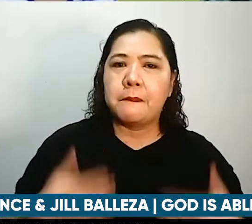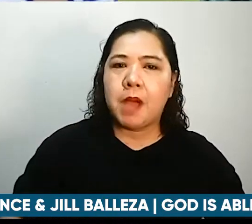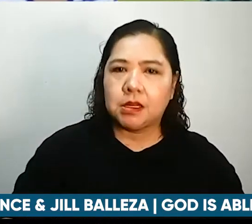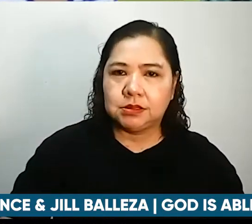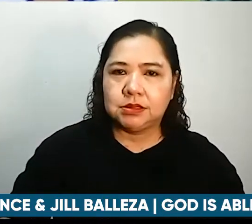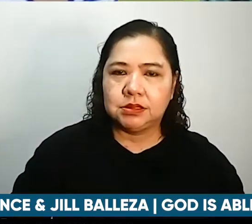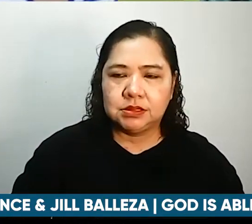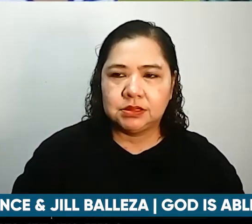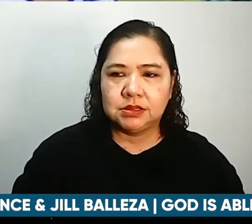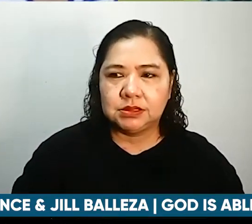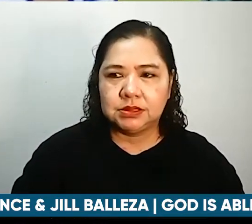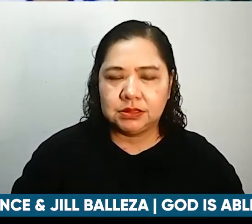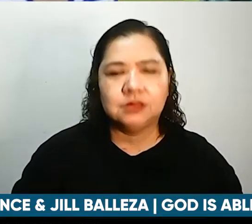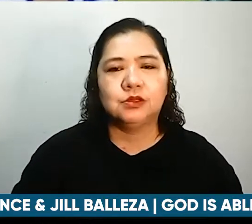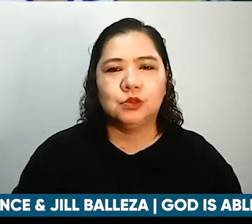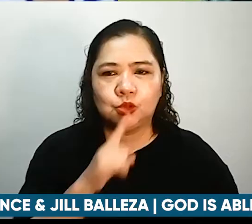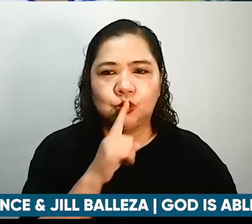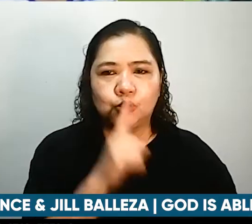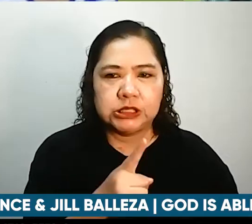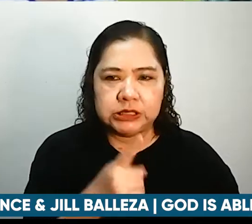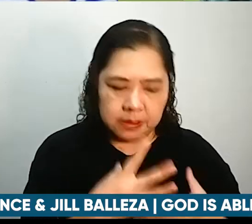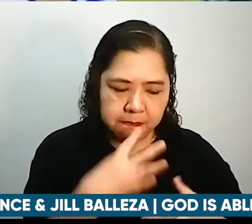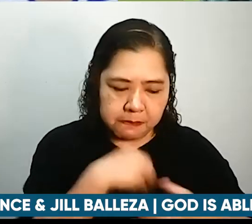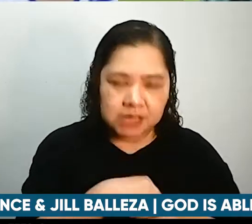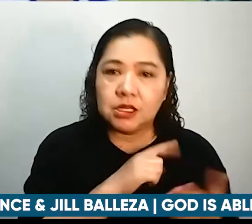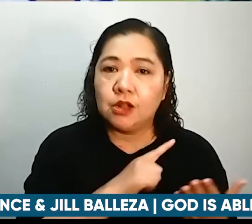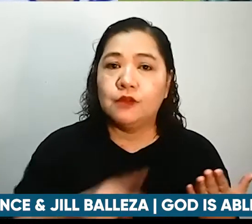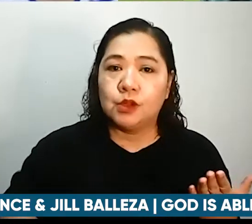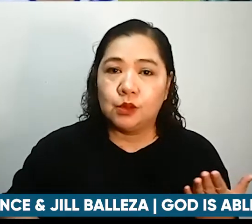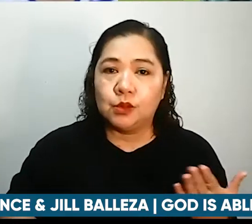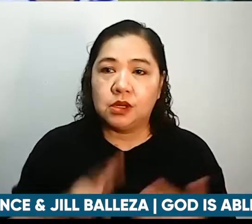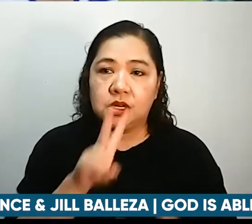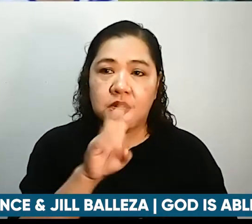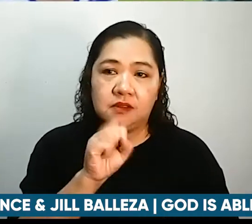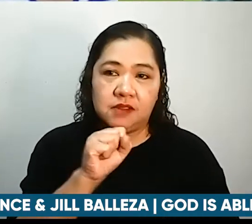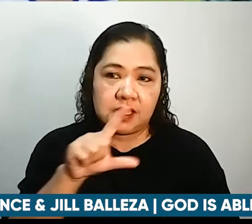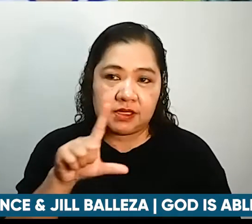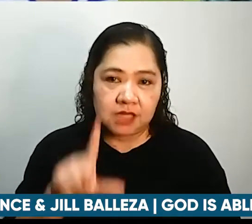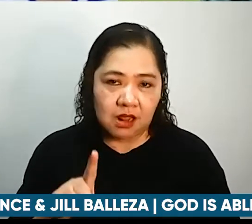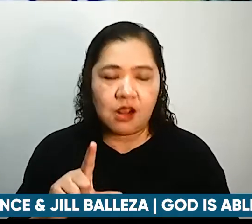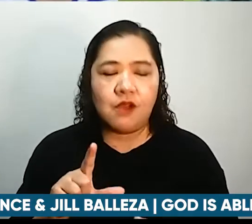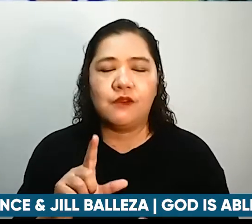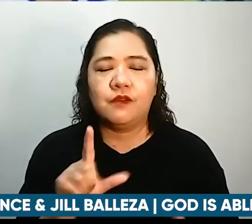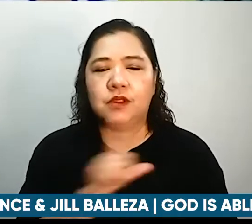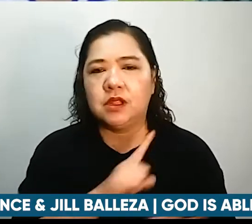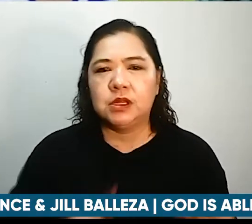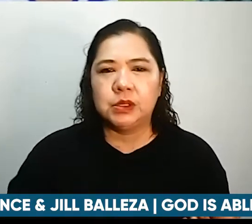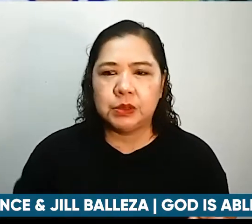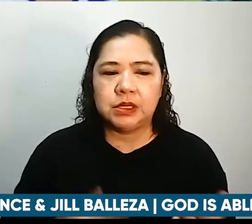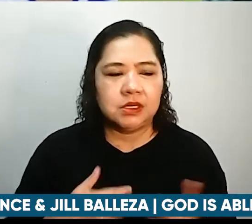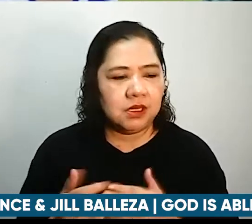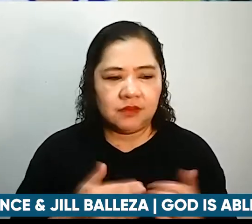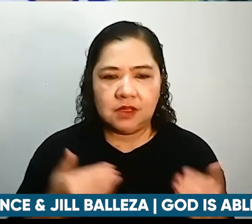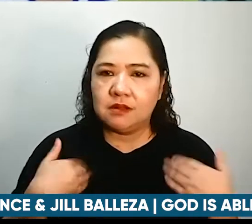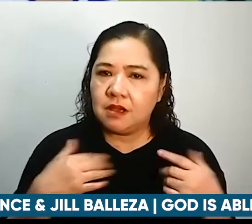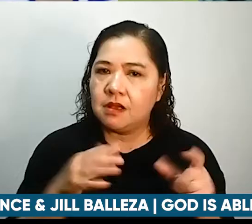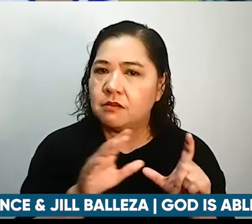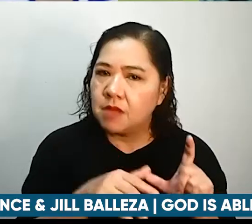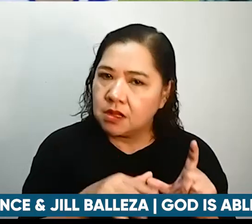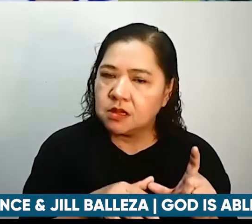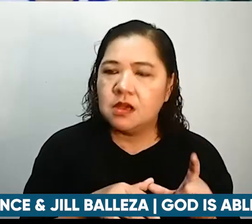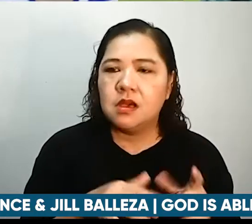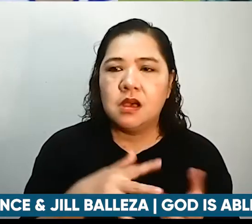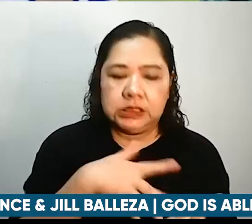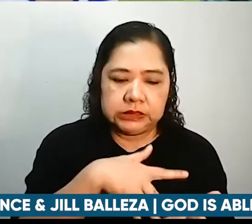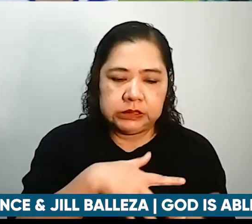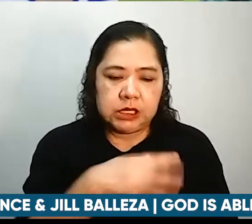Ano po, ang bodies natin ay vessel of the Lord. Kahit sabihin po natin tayo po ay may kapansanan, tulad ng muscular dystrophy, o pangihina ng